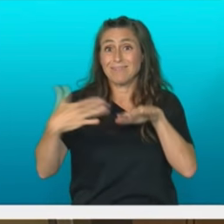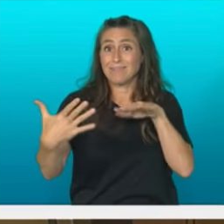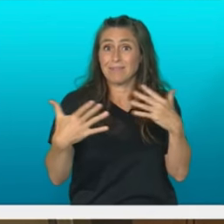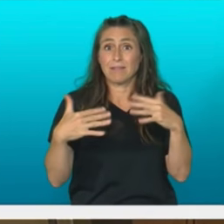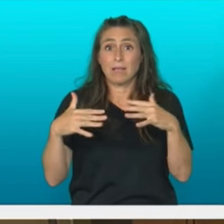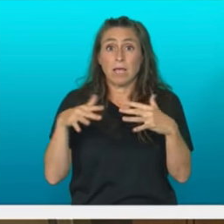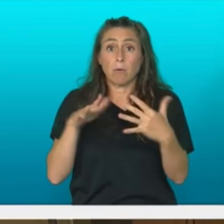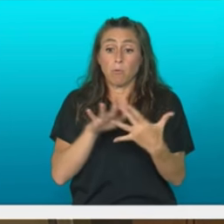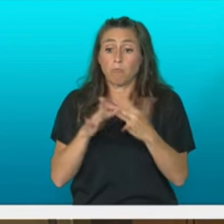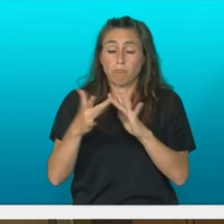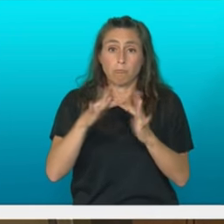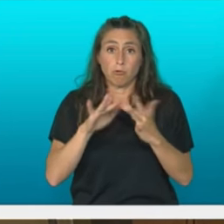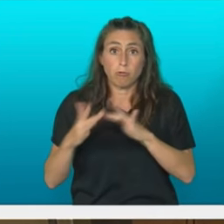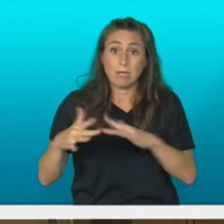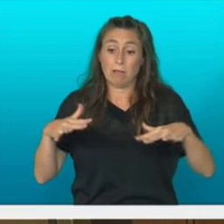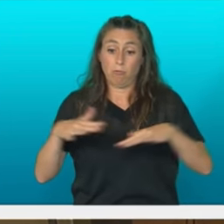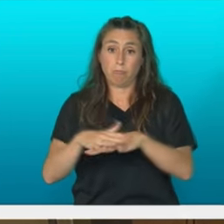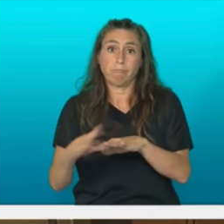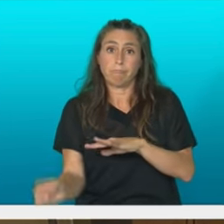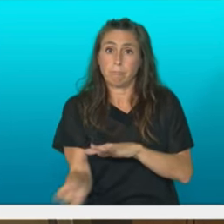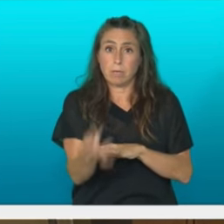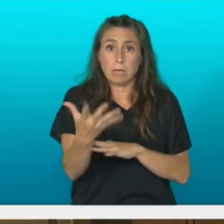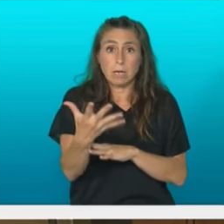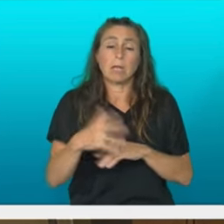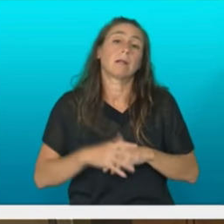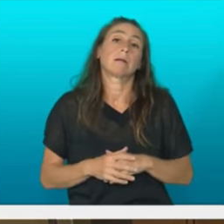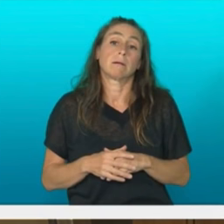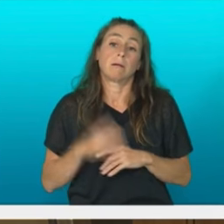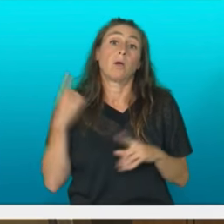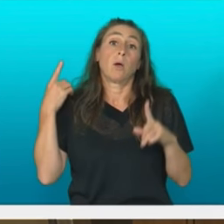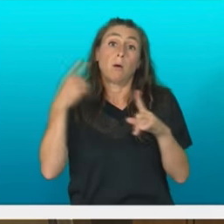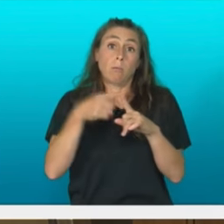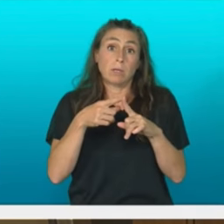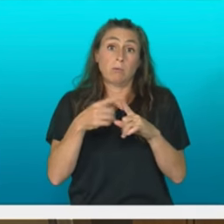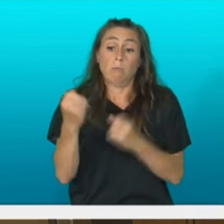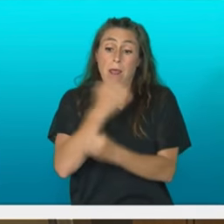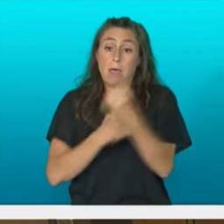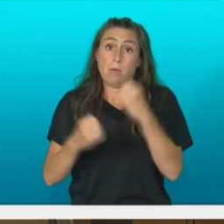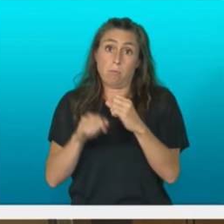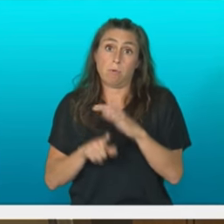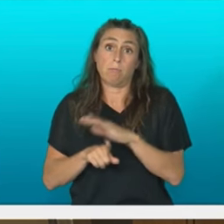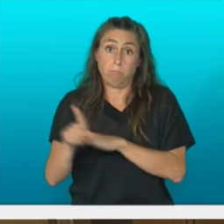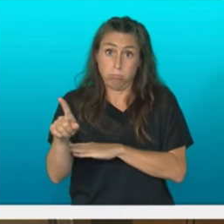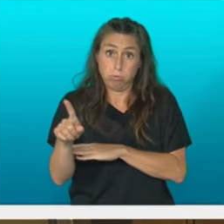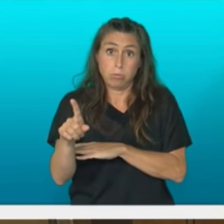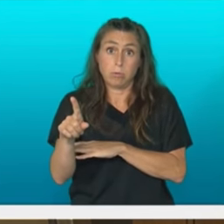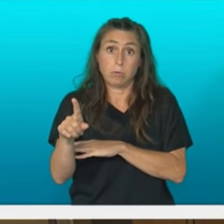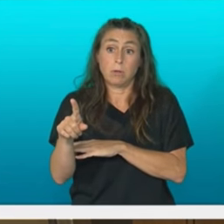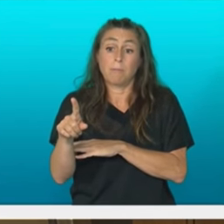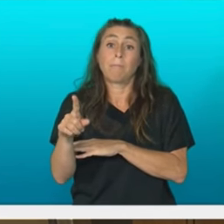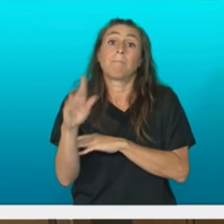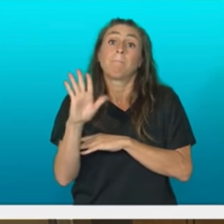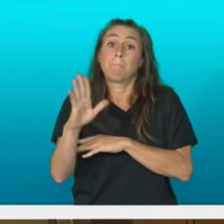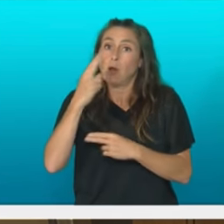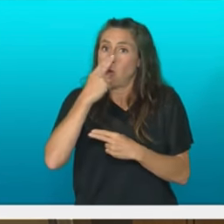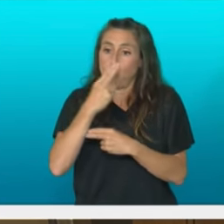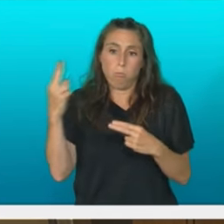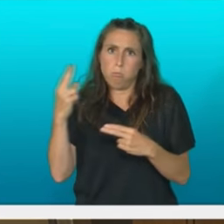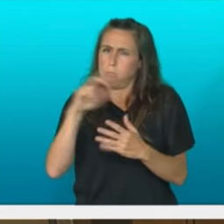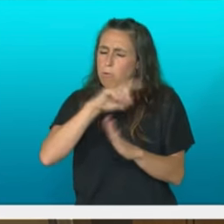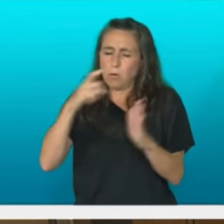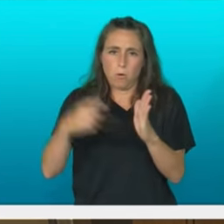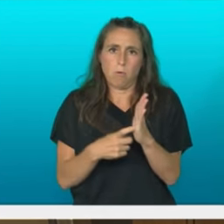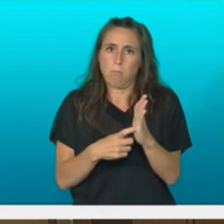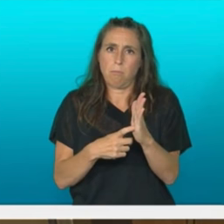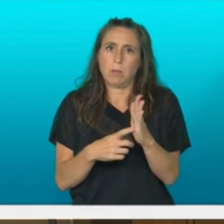zentzu horretan eta eraberean ekonomiaren eraldaketa bultzatzeko eskuartze publiko zuzena ere beharrezkoa da konplejurik